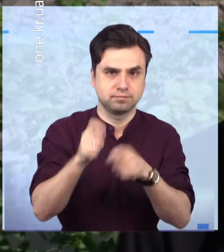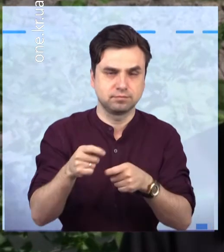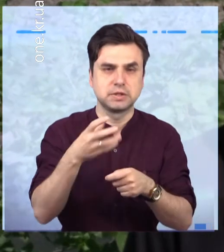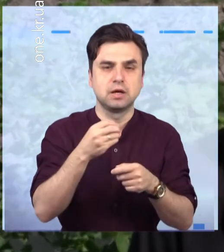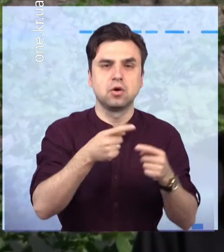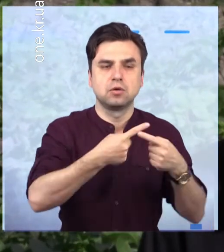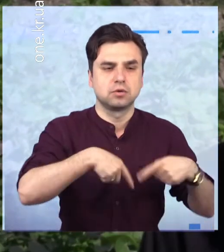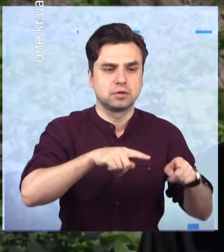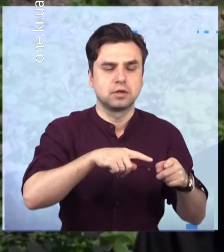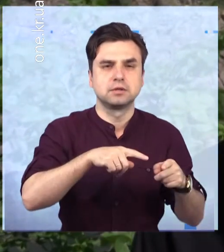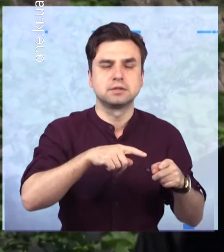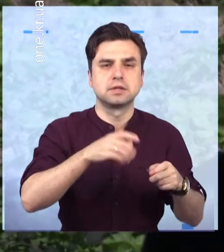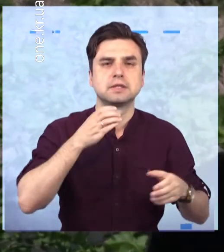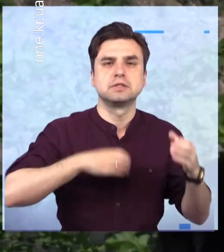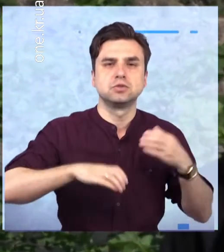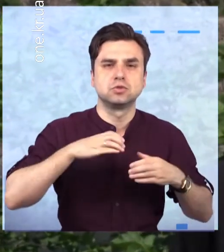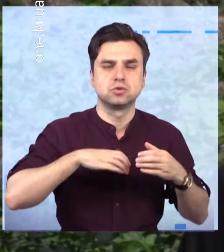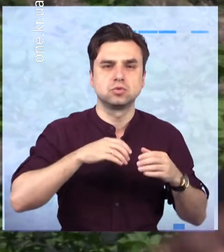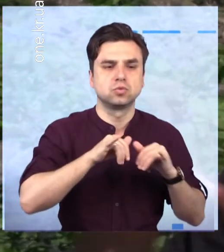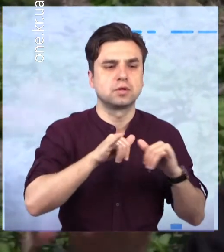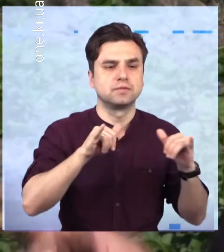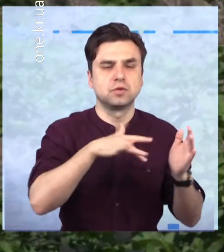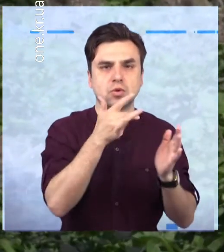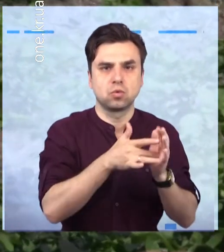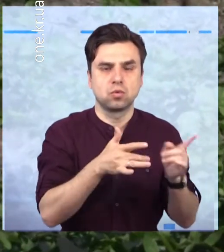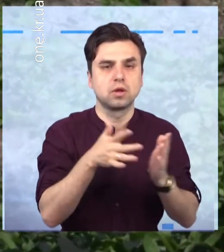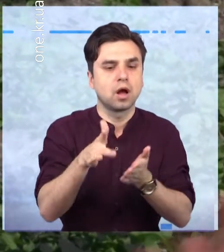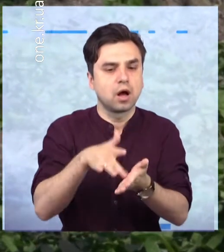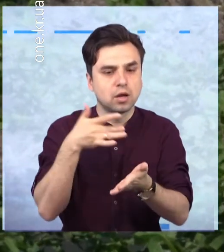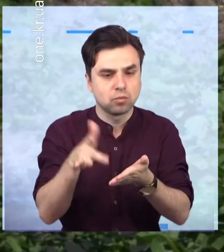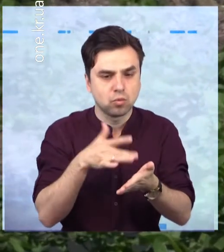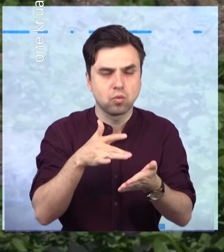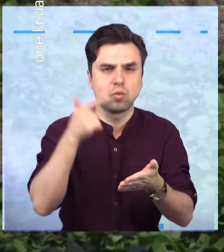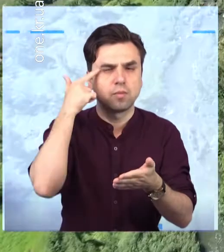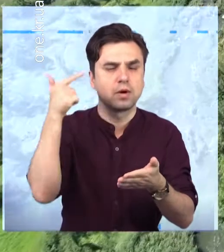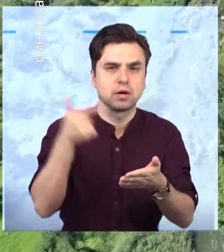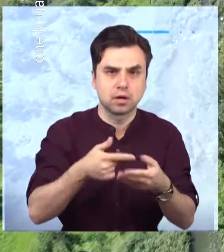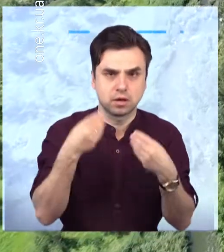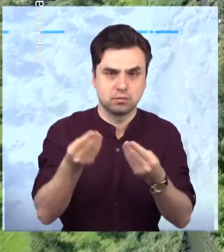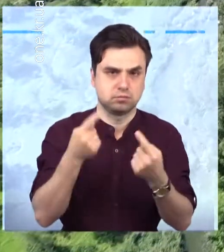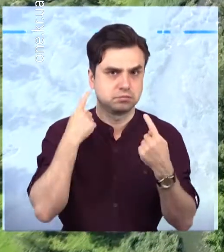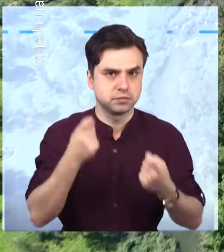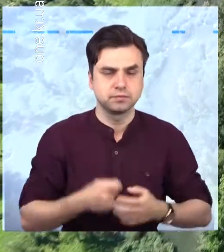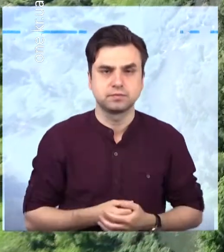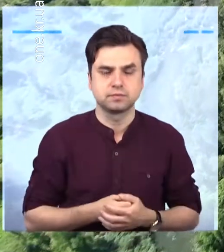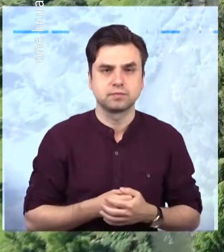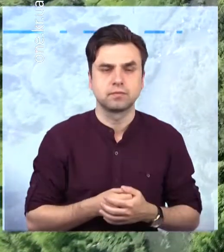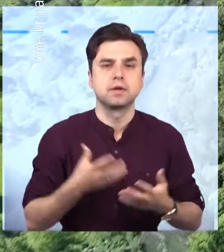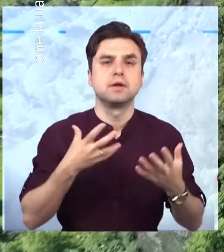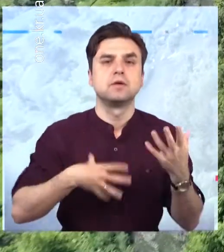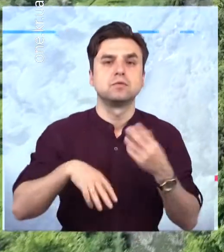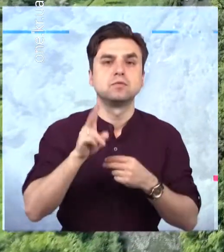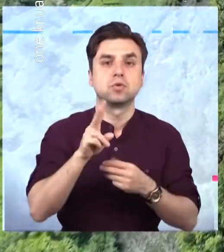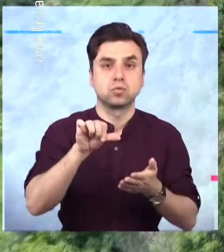отримують від Інституту розвитку міста альбоми та такі кам'яні, як грамоти. Це дуже круто насправді. Усі, хто з будь-яких причин не зміг бути